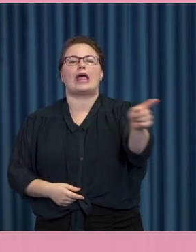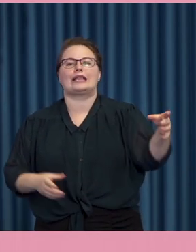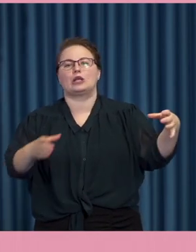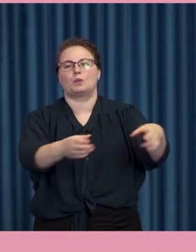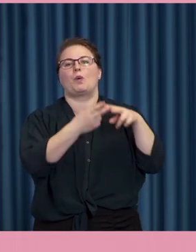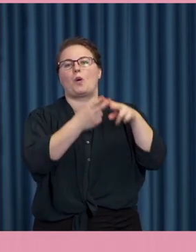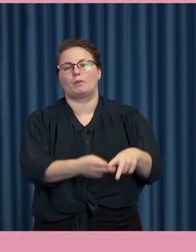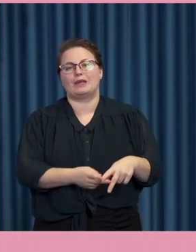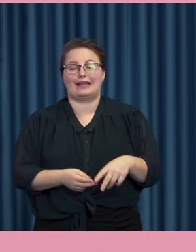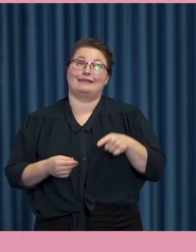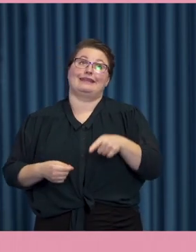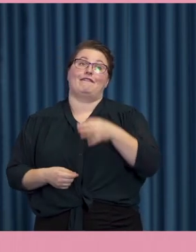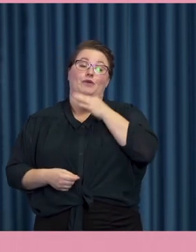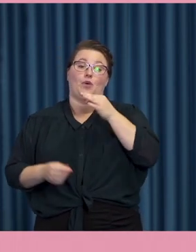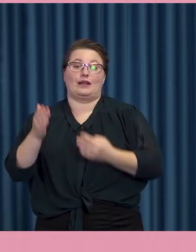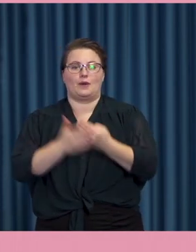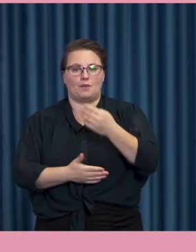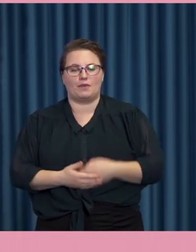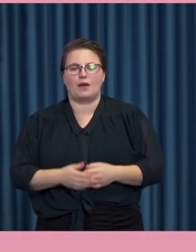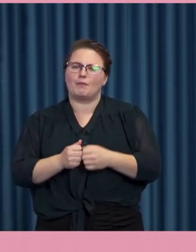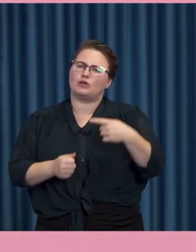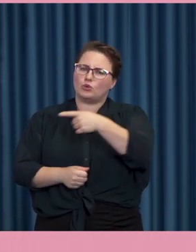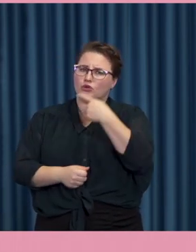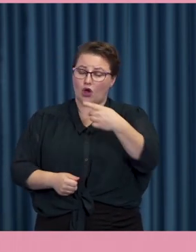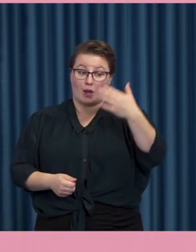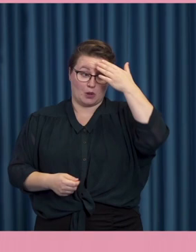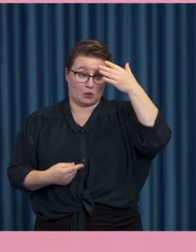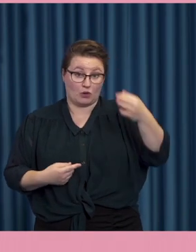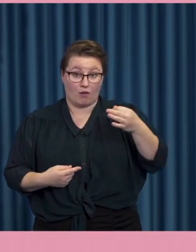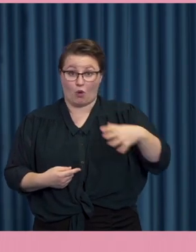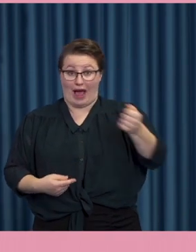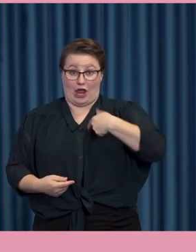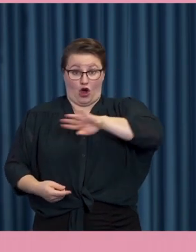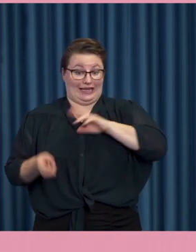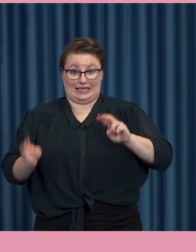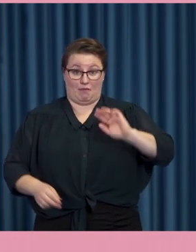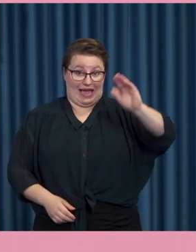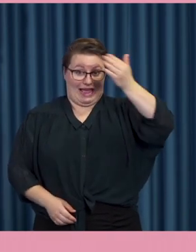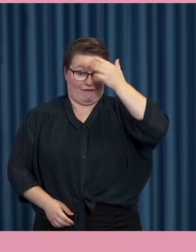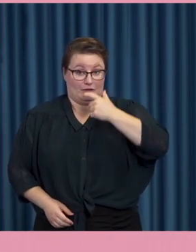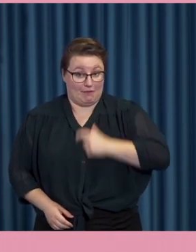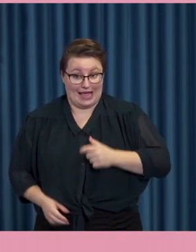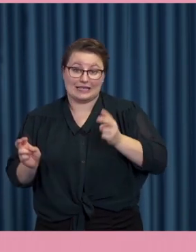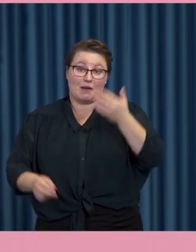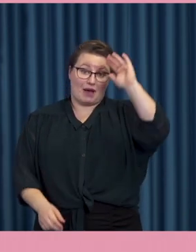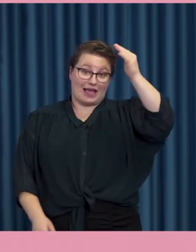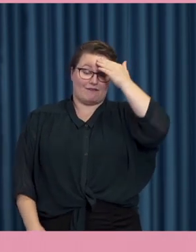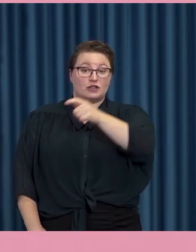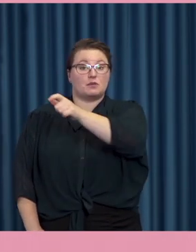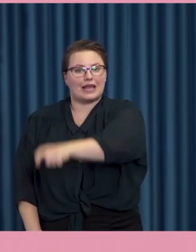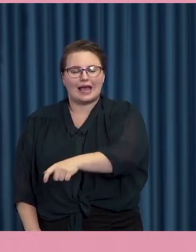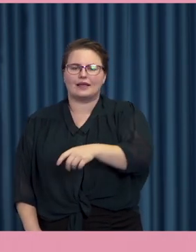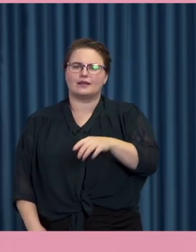tänker du, för du pratar ju om kunskap och alla har inte den erfarenheten som varken du eller jag har. Har du några så här bra tips och tricks eller råd? Är det liksom,